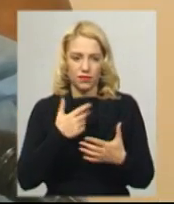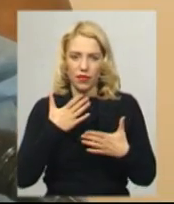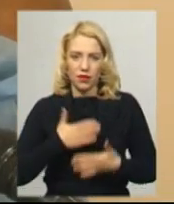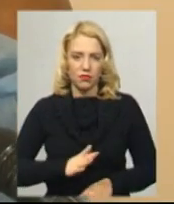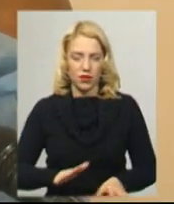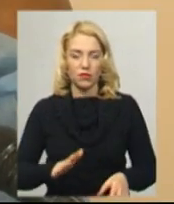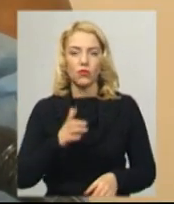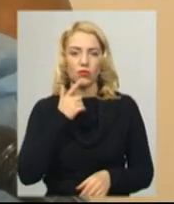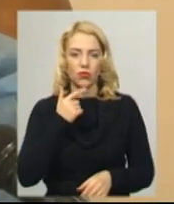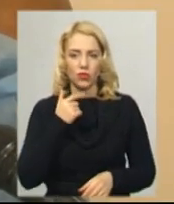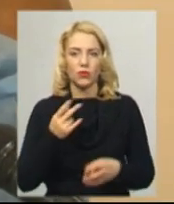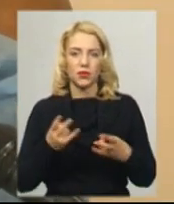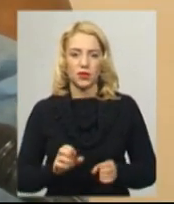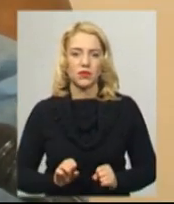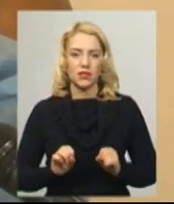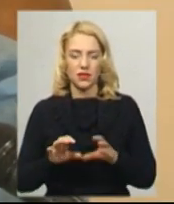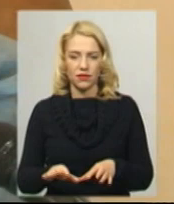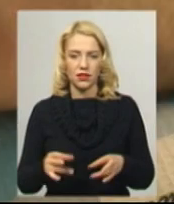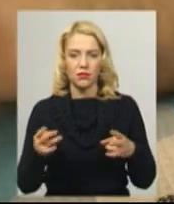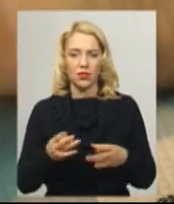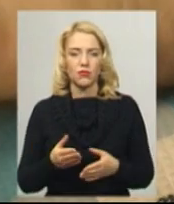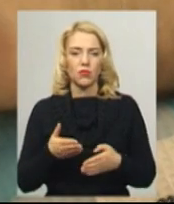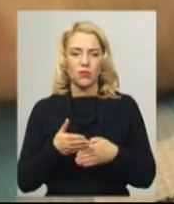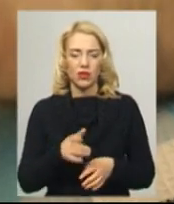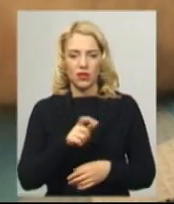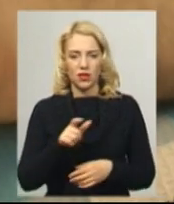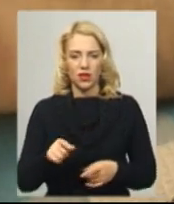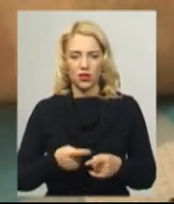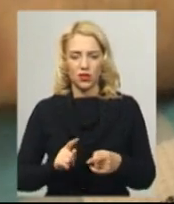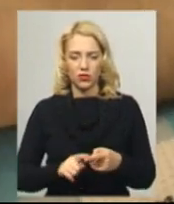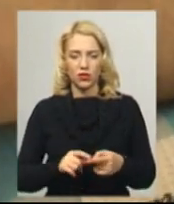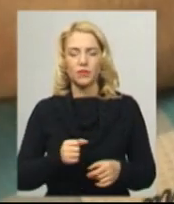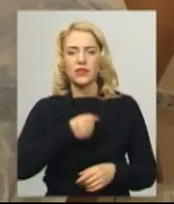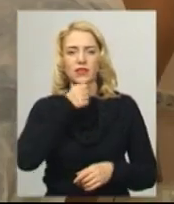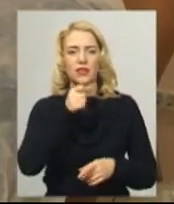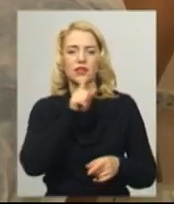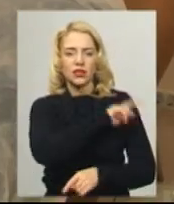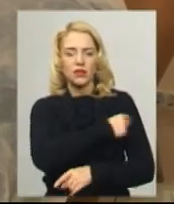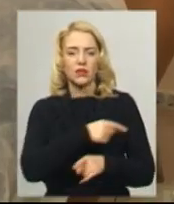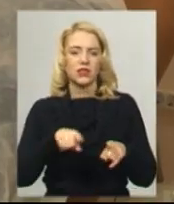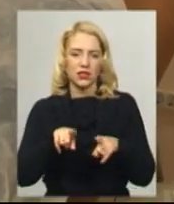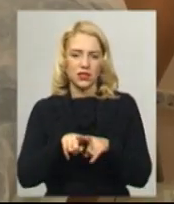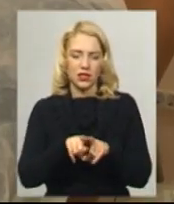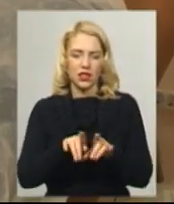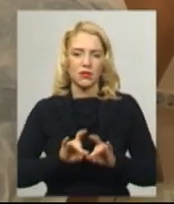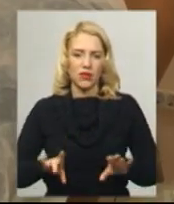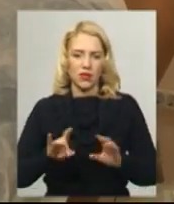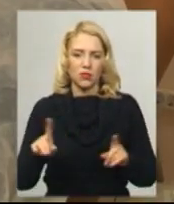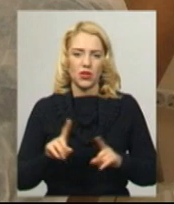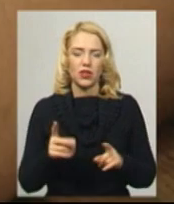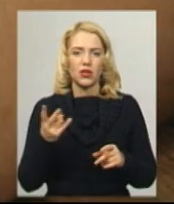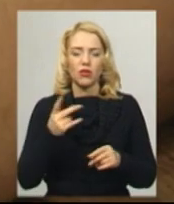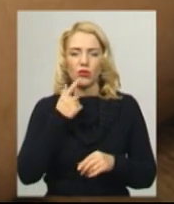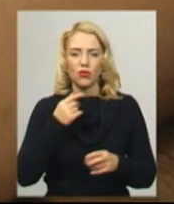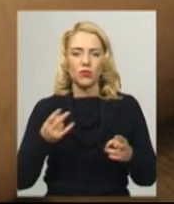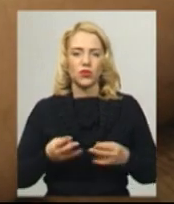здавати потрібно, допомагати людям. Старша медсестра відділу заготівлі крові Таїсія Петренко повідомляє, кров потрібно для